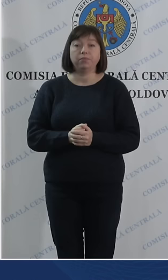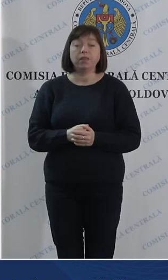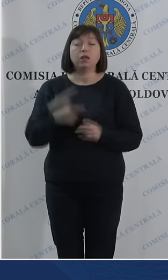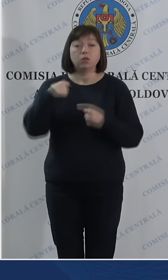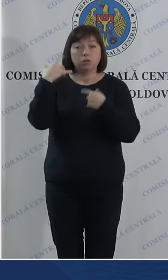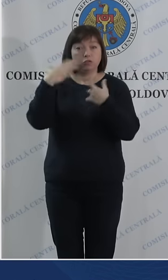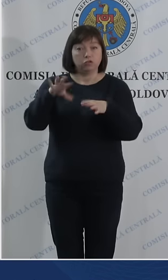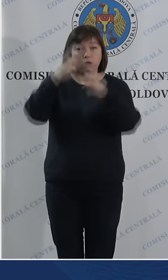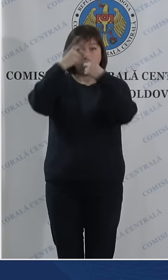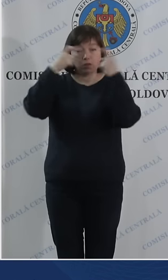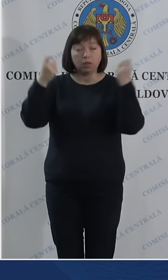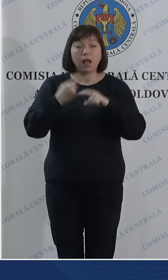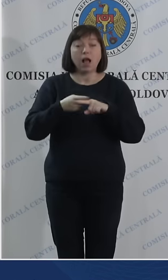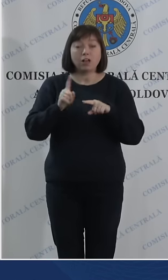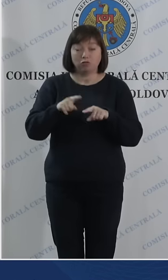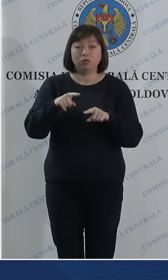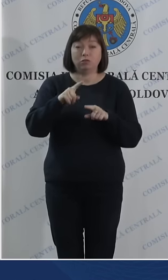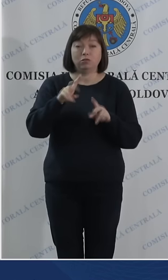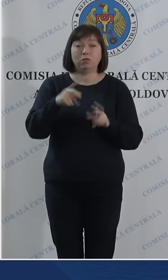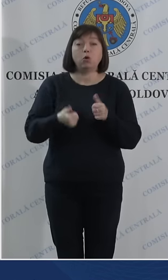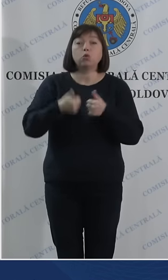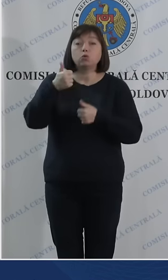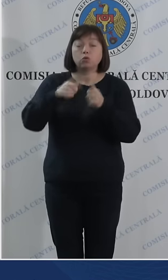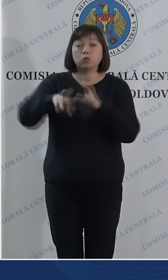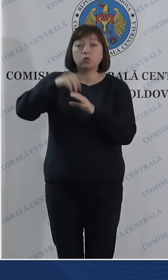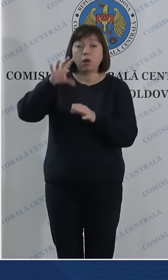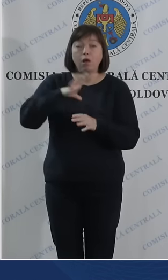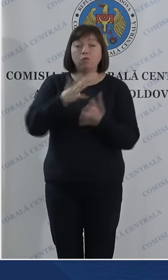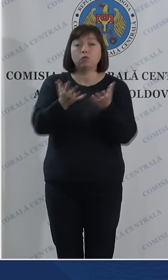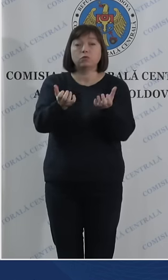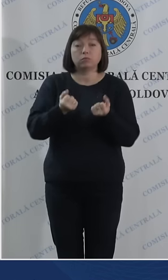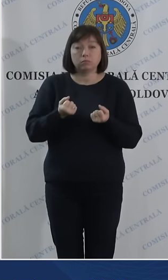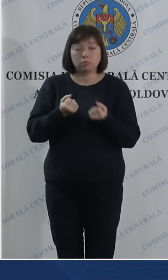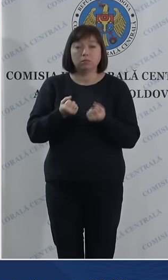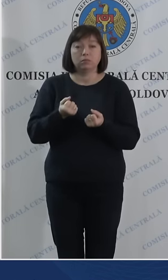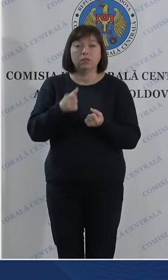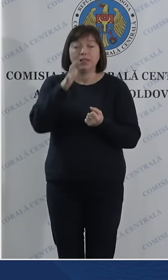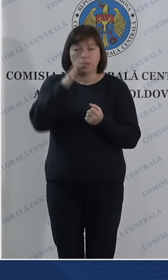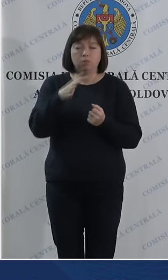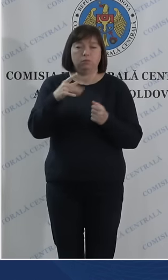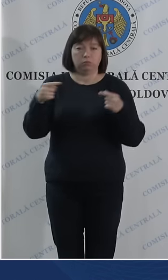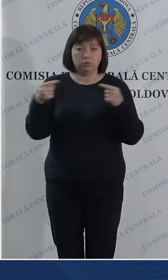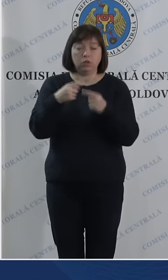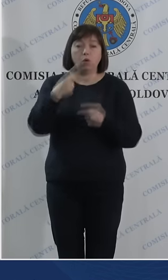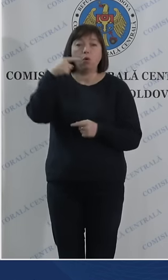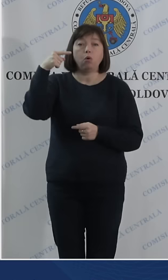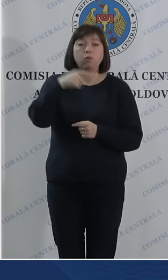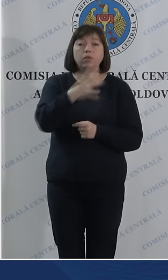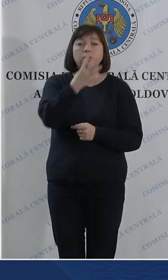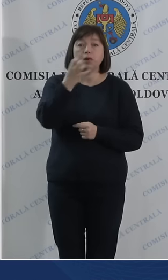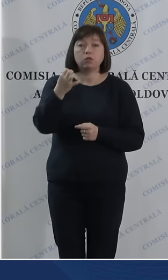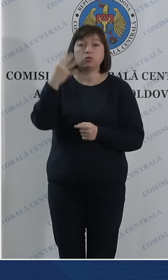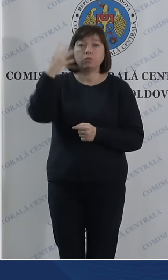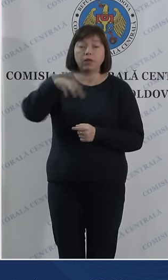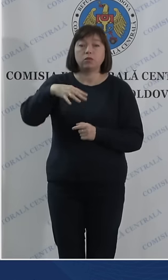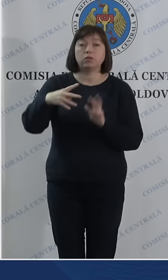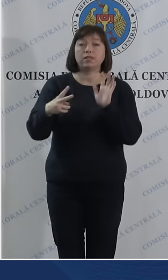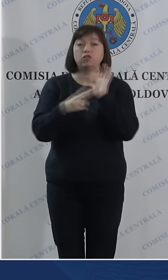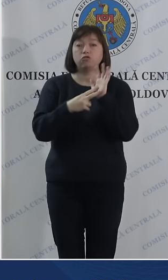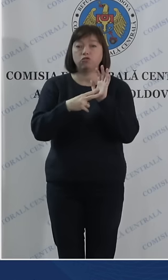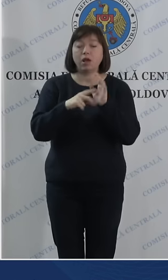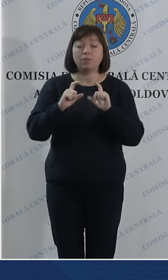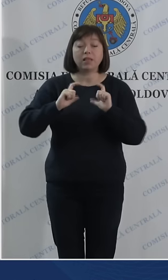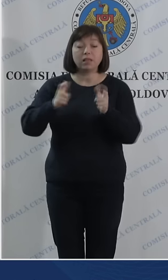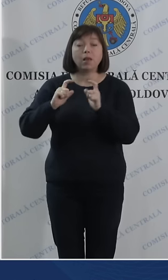Am anunțat că pentru acest tur de scrutin au fost recepționate în termen 1.447